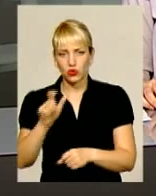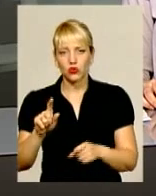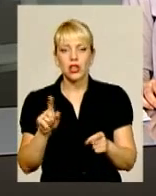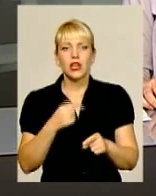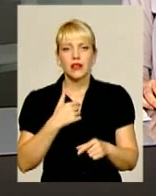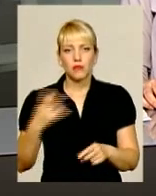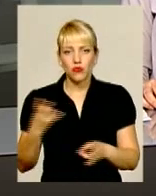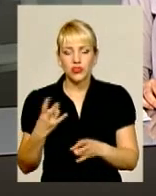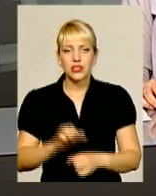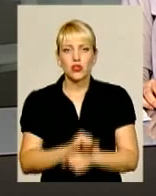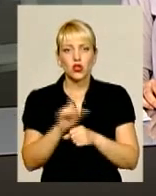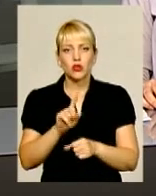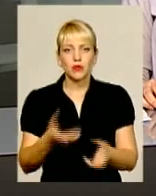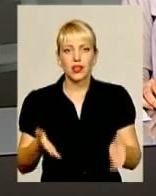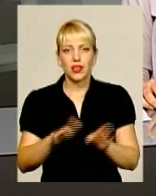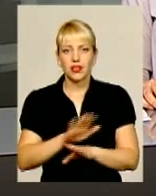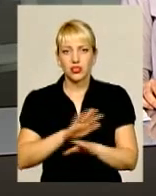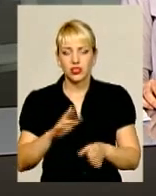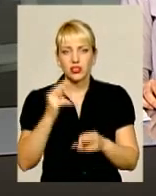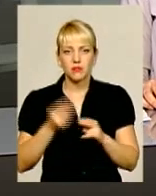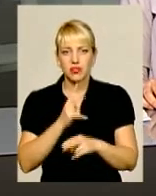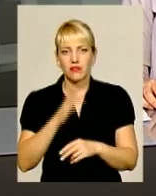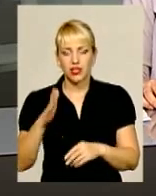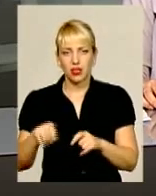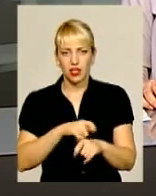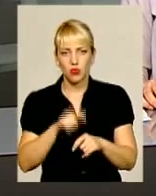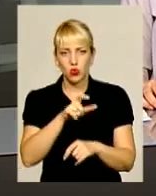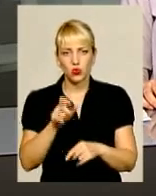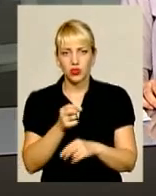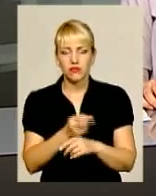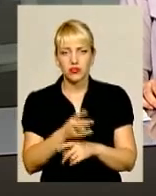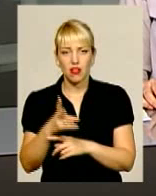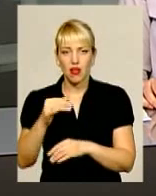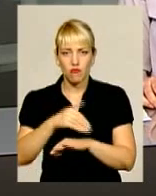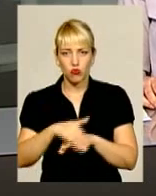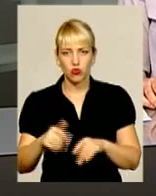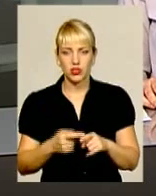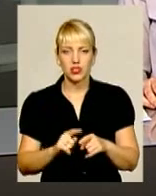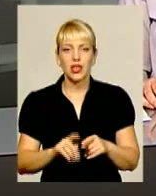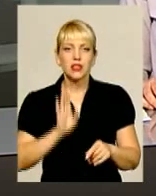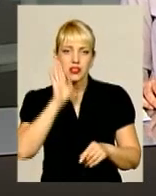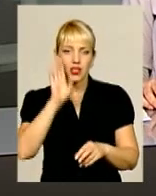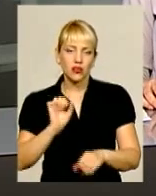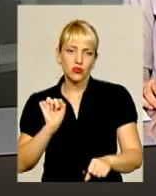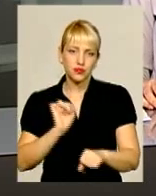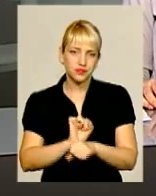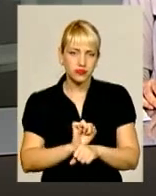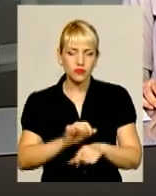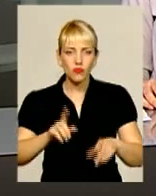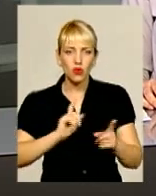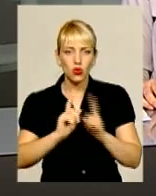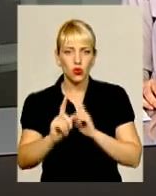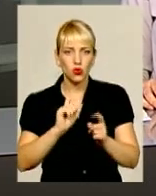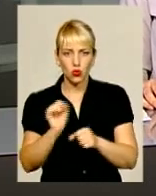квадратних метрів. Бо їх виселяють просто на вулицю. Зранку вони перекрили авторух Назарічанський, щоби на їхню проблему